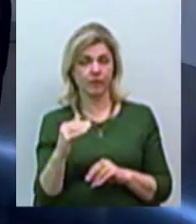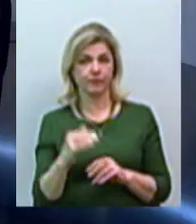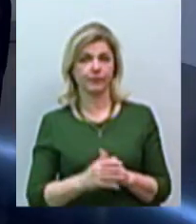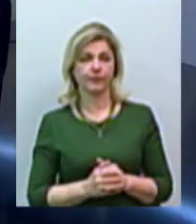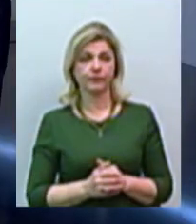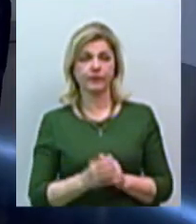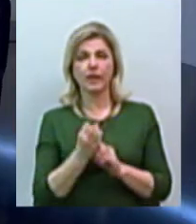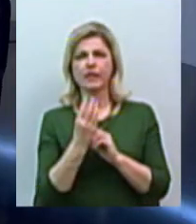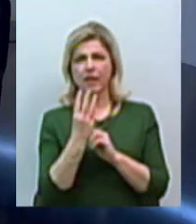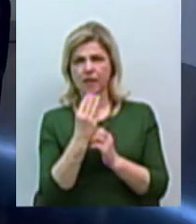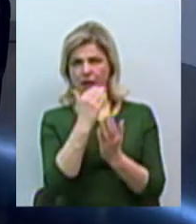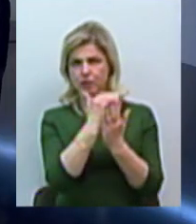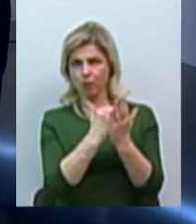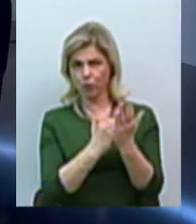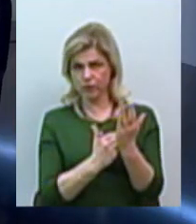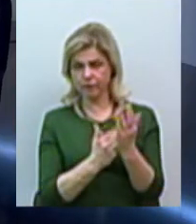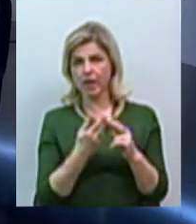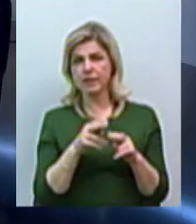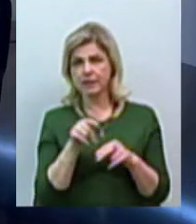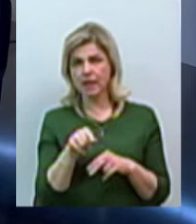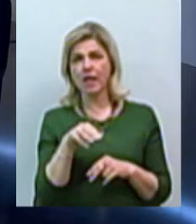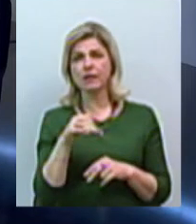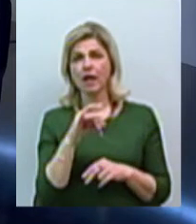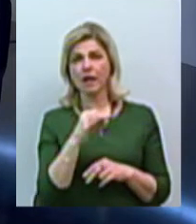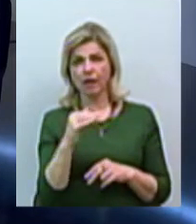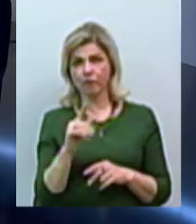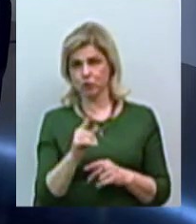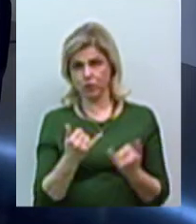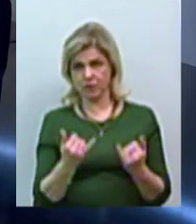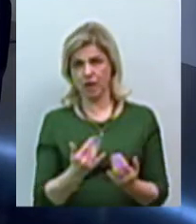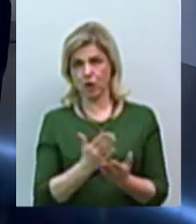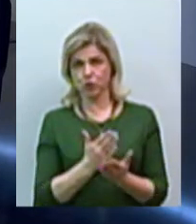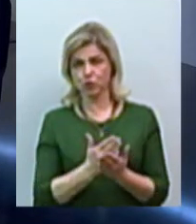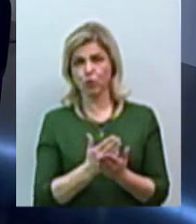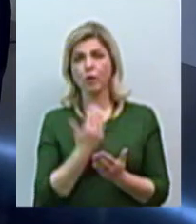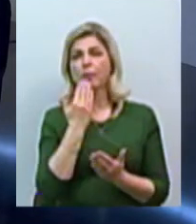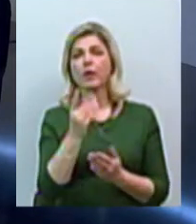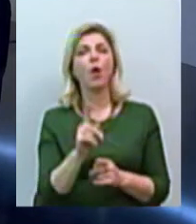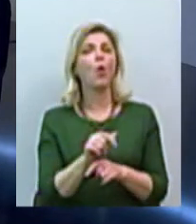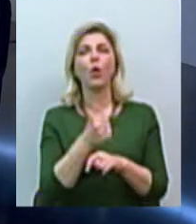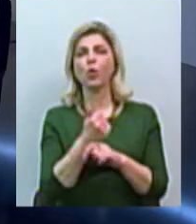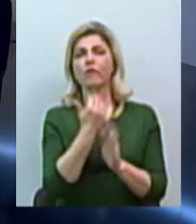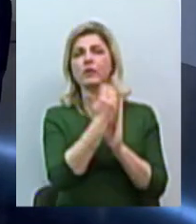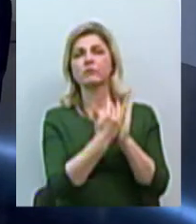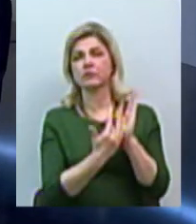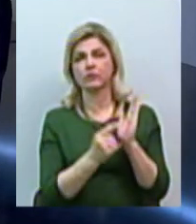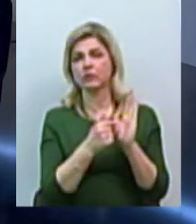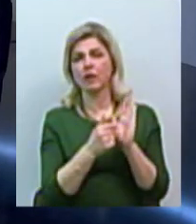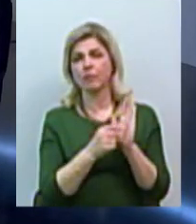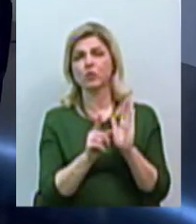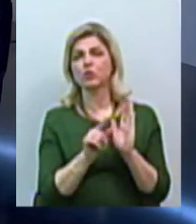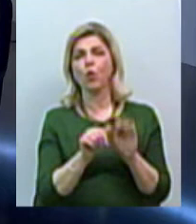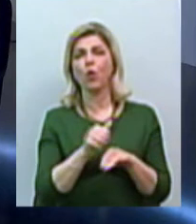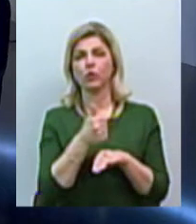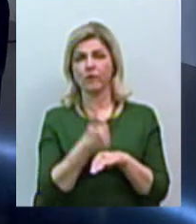пунктів. чинників. Це цей тариф, який зараз існує. Найголовніші, можете сказати? Чи всі